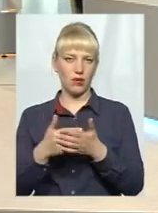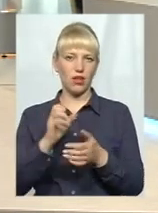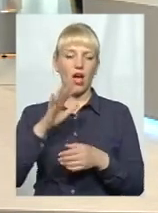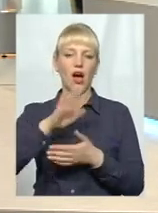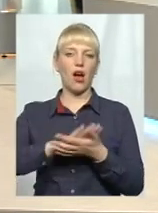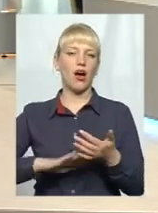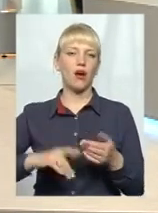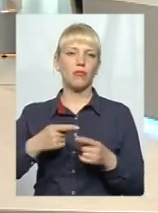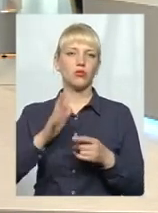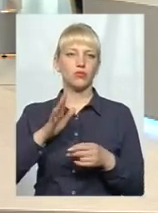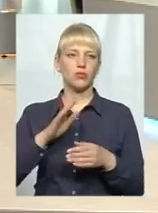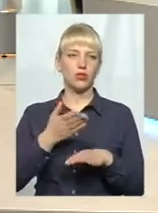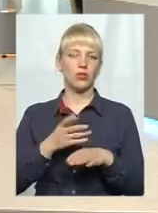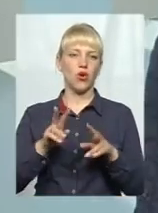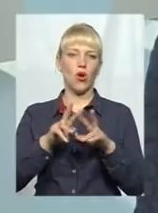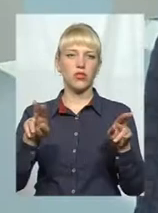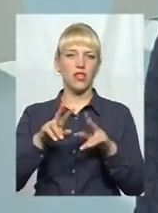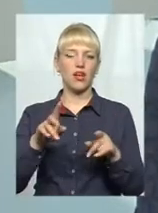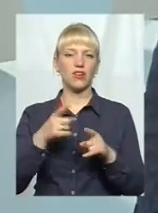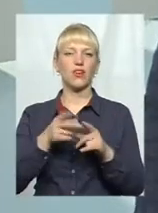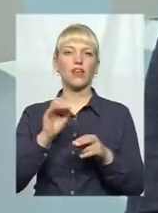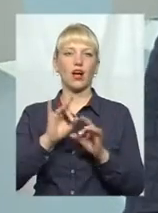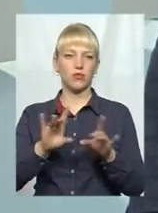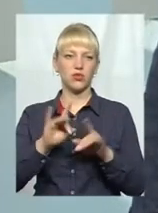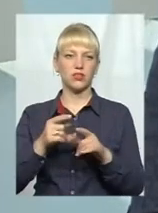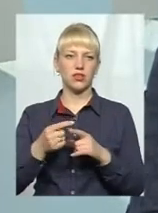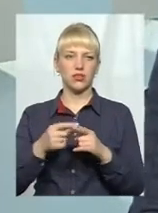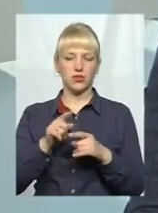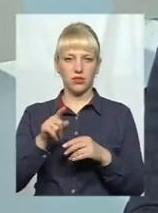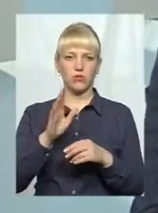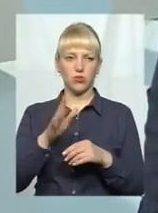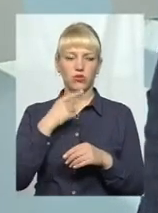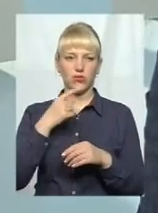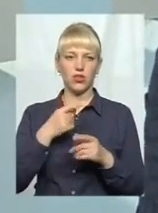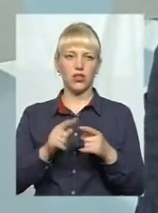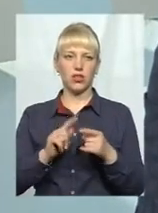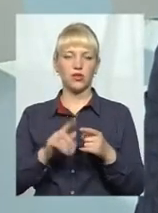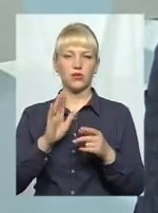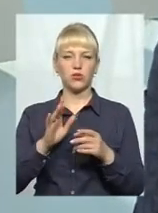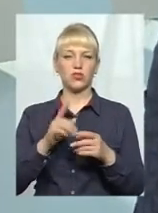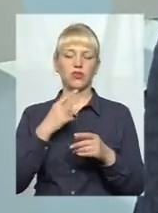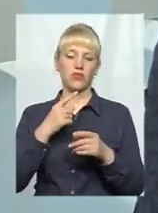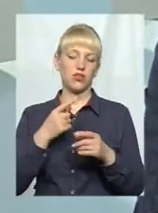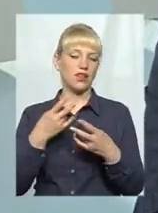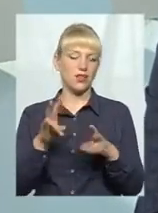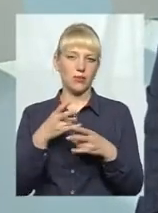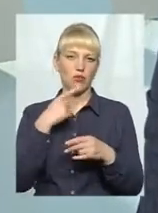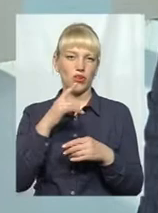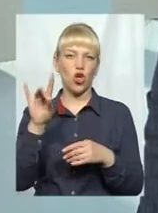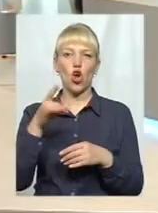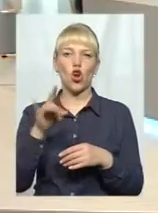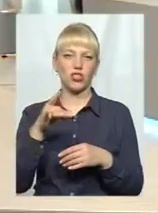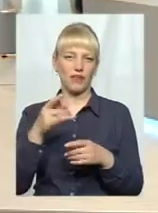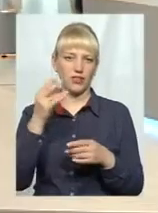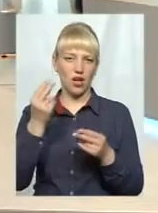Як пояснити, де що купив? Будуть казати, де саме ці рожеві кіоски, вони будуть в спеціально відведених місцях. Я зрозумію. Пане